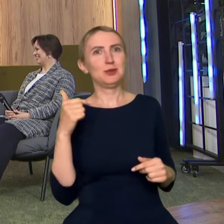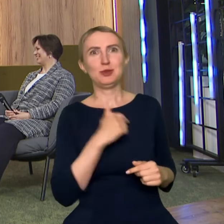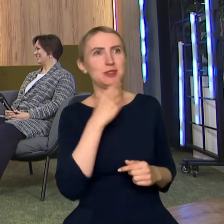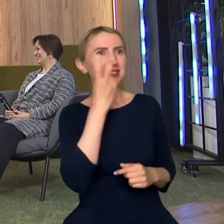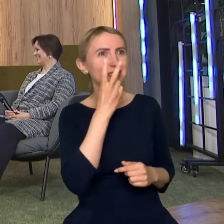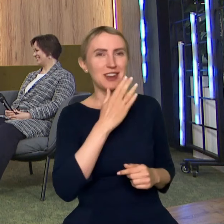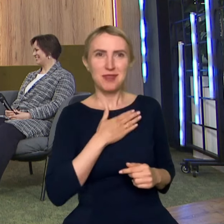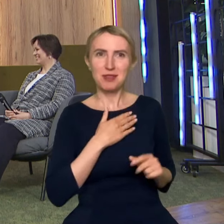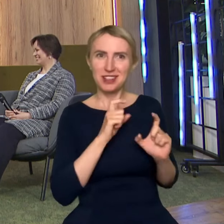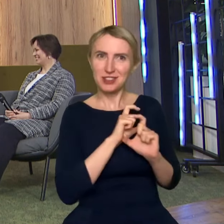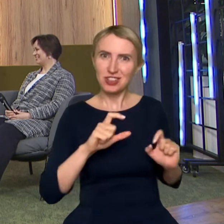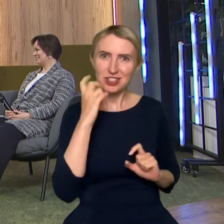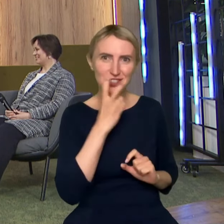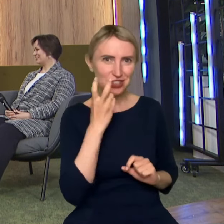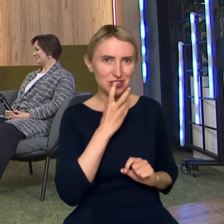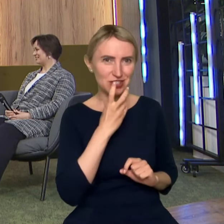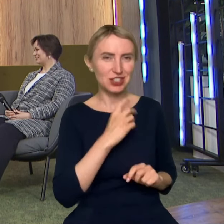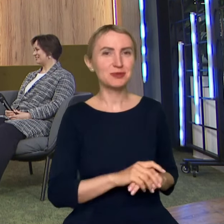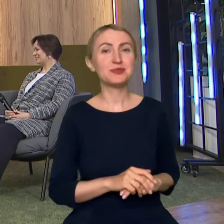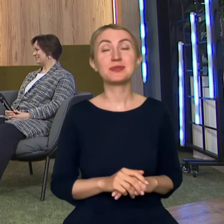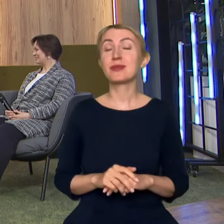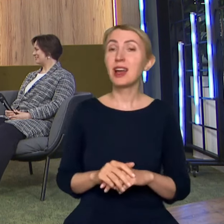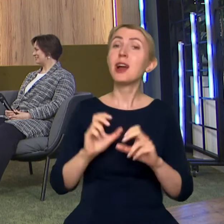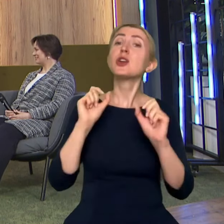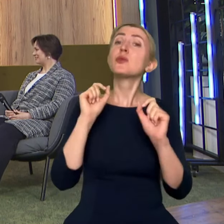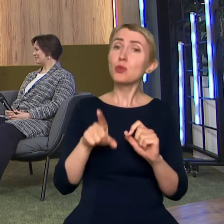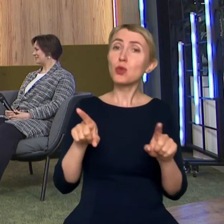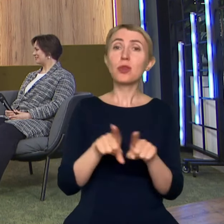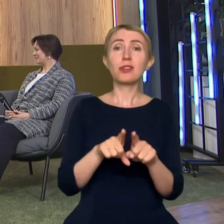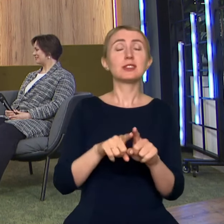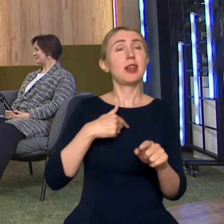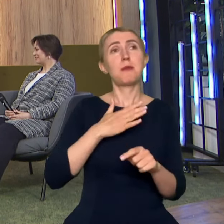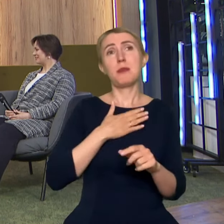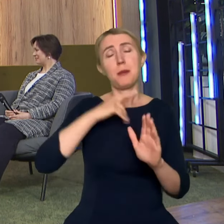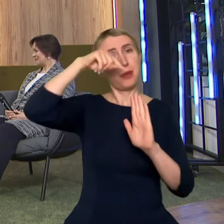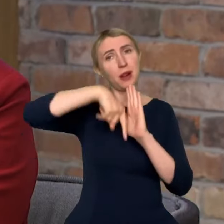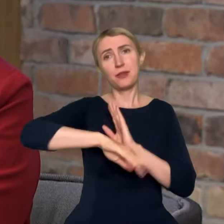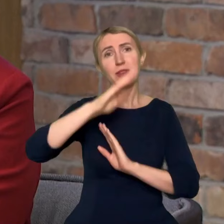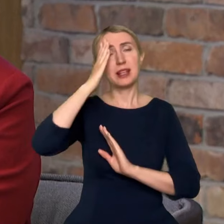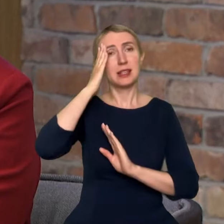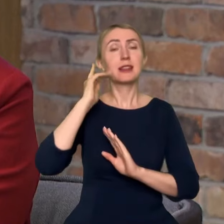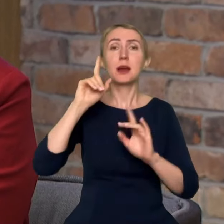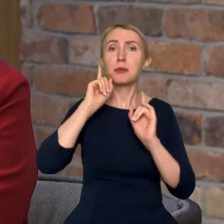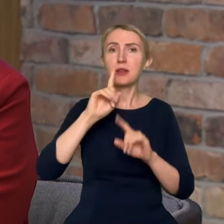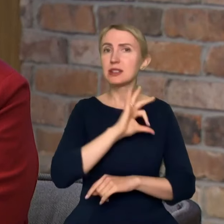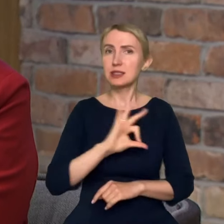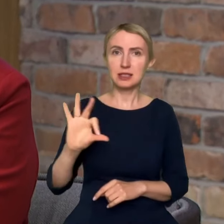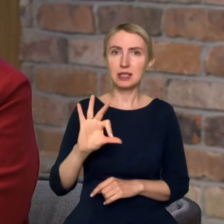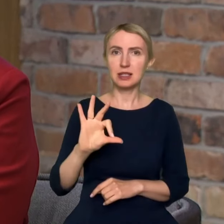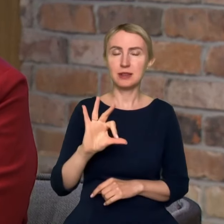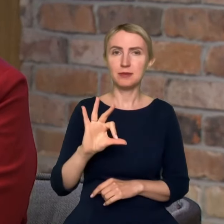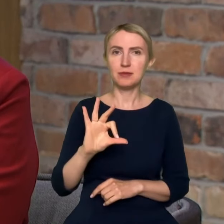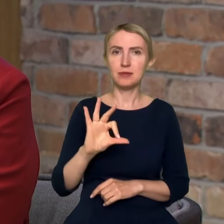ciekawym momencie w ogóle. No i są obszary, w których ja mam bardzo pogłębioną wiedzę, znaczy ja naprawdę jestem specjalistką. I